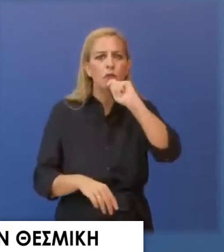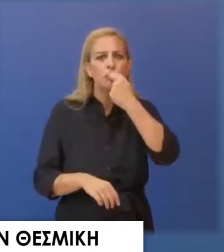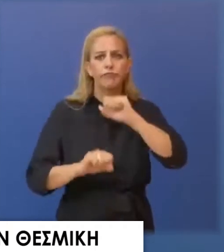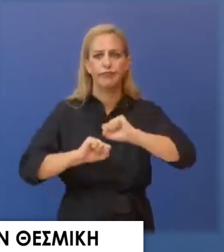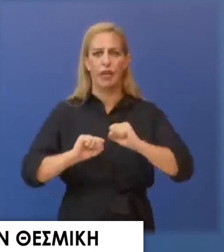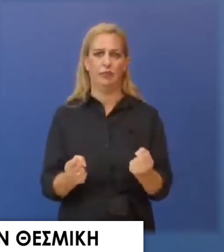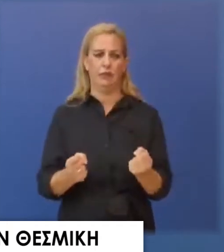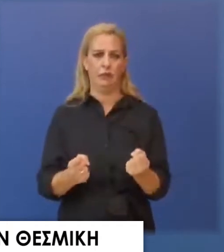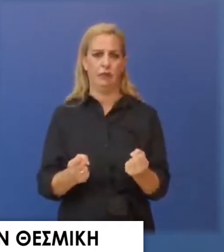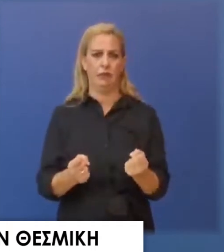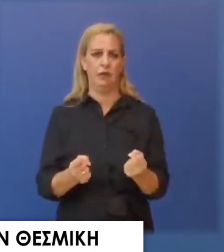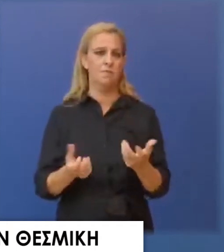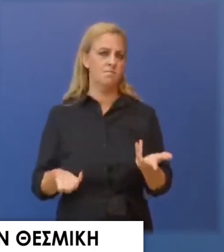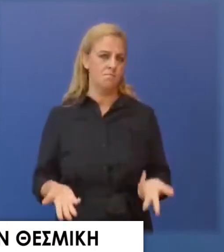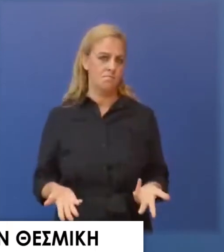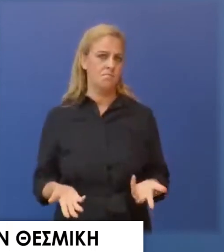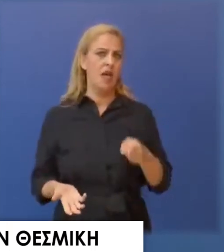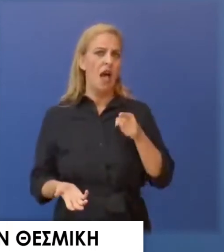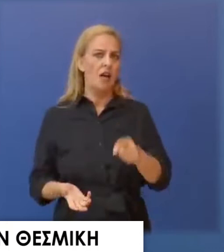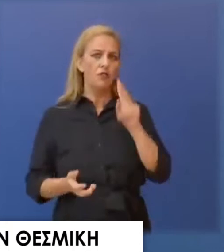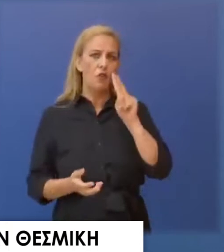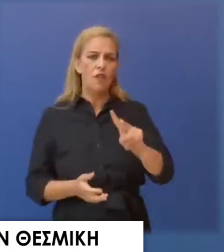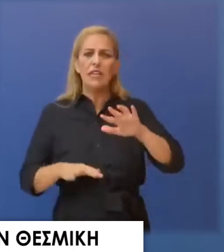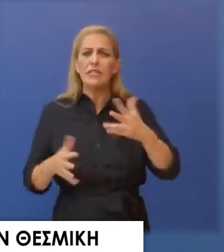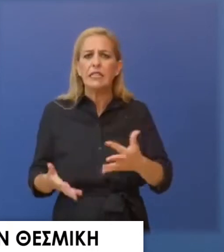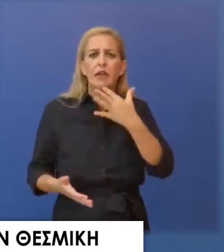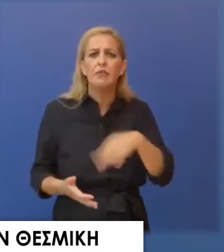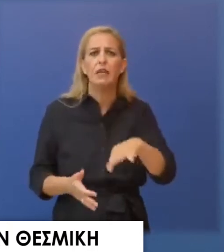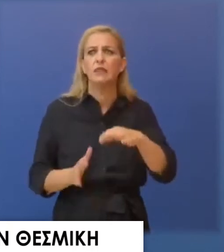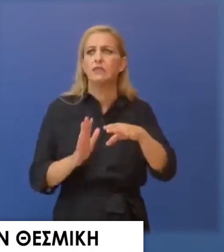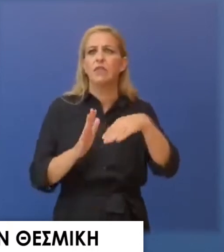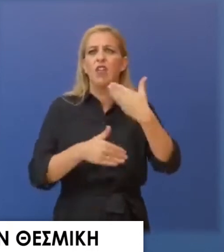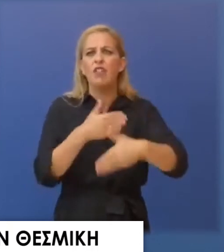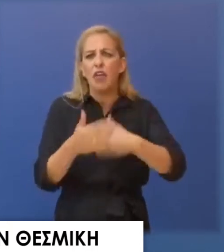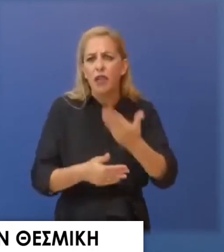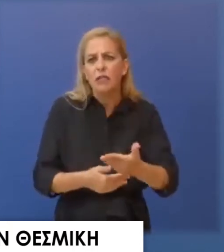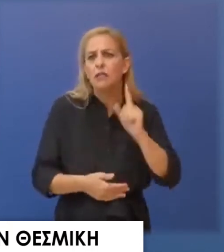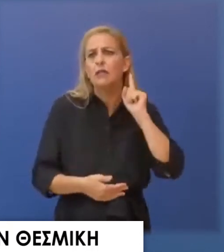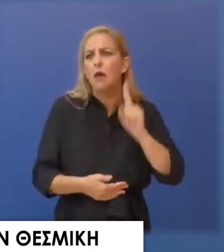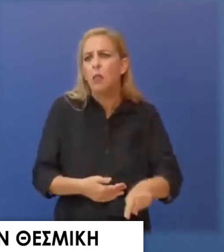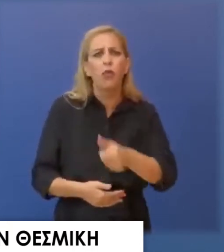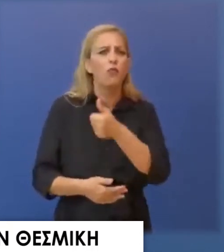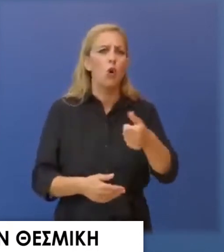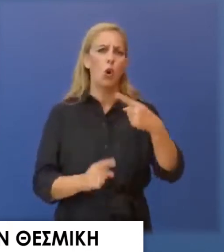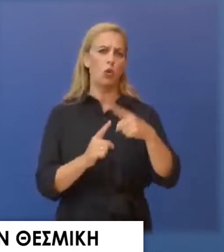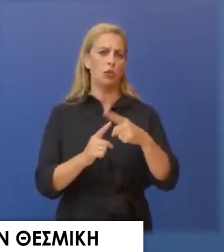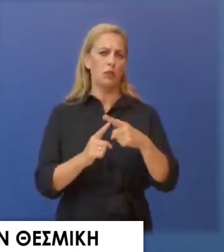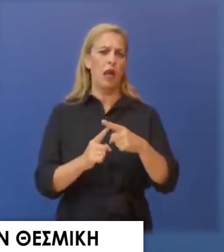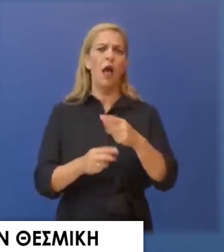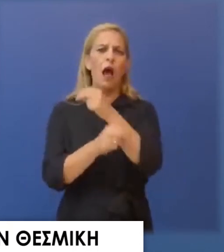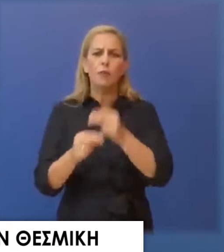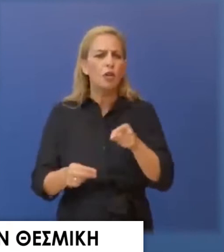Δίνονταν έτσι η εντύπωση πως η επίκληση των θεσμικών διαδικασιών είναι εντελώς προσχηματική και το μόνο που ενδιαφέρει τελικά